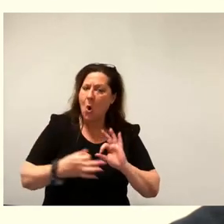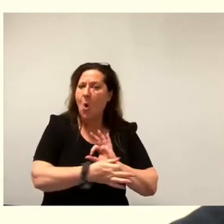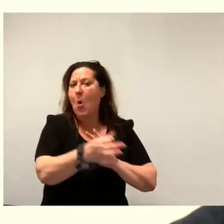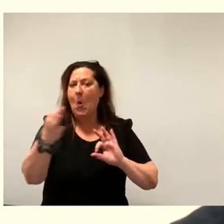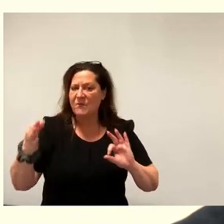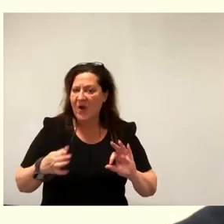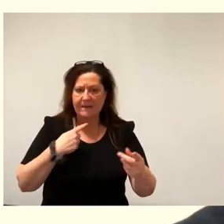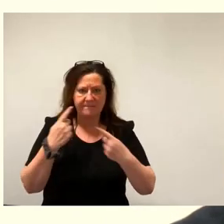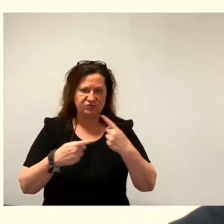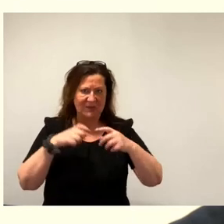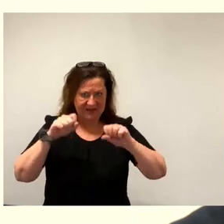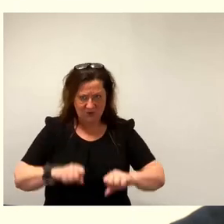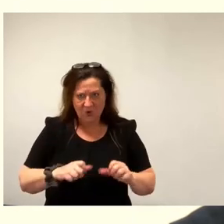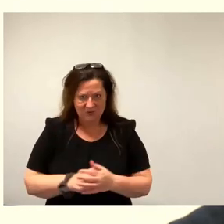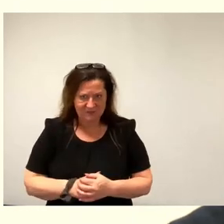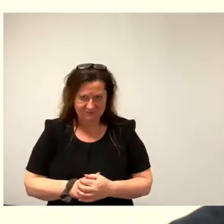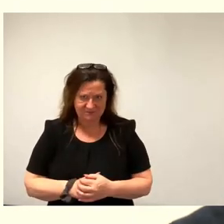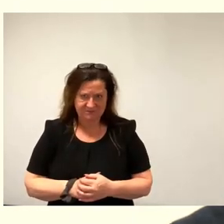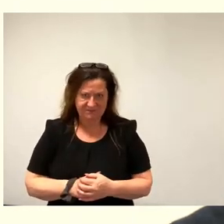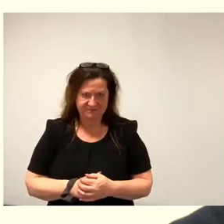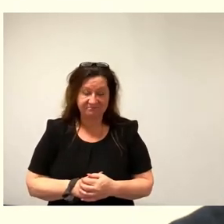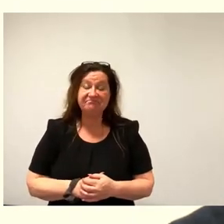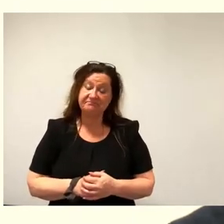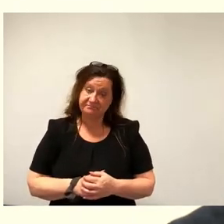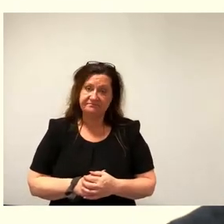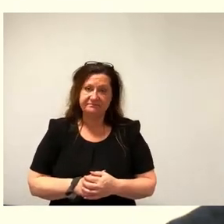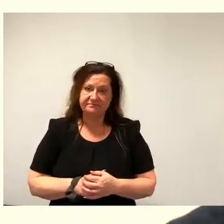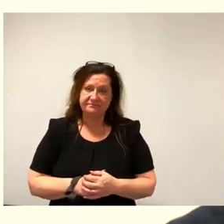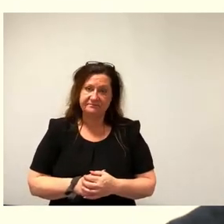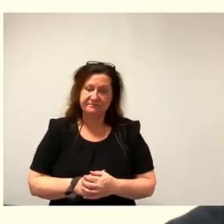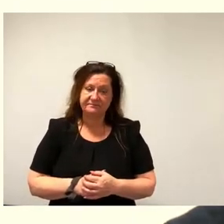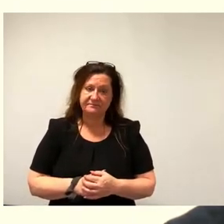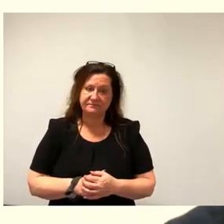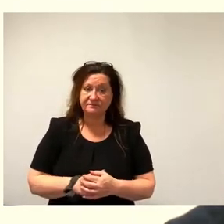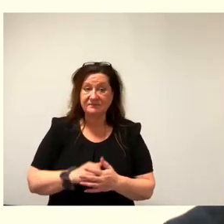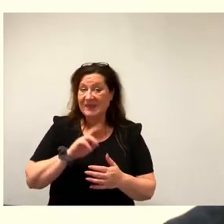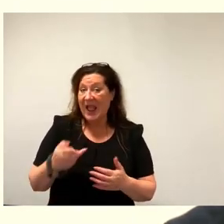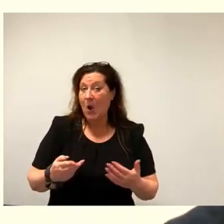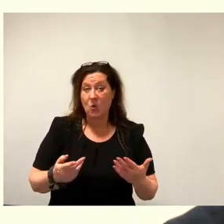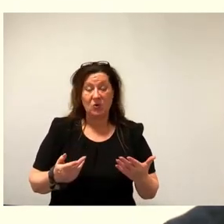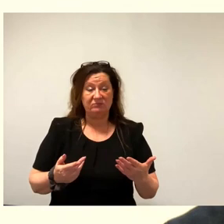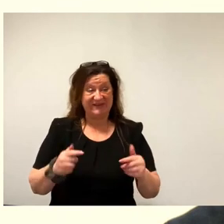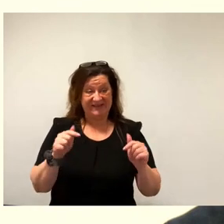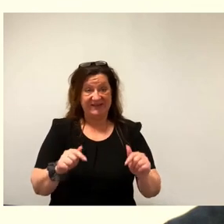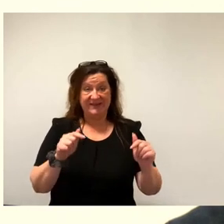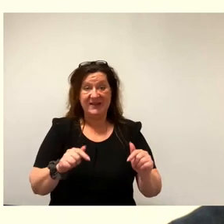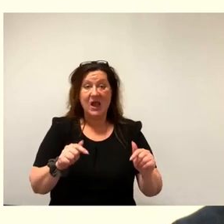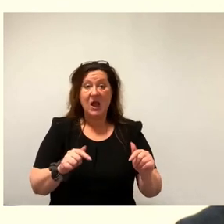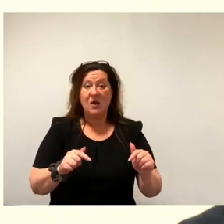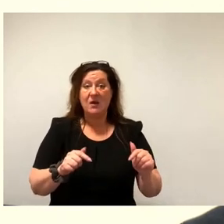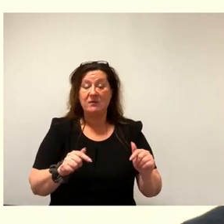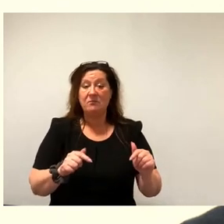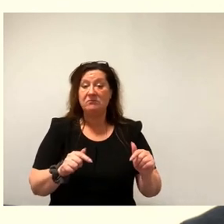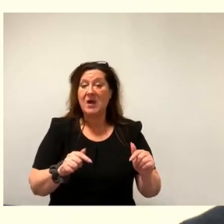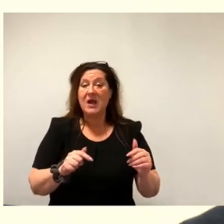ermöglichen. Insofern, auch wenn hier lokal Änderungen und